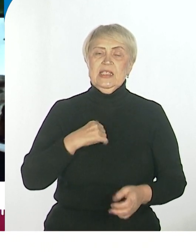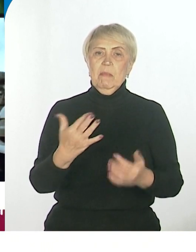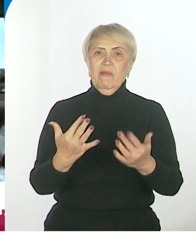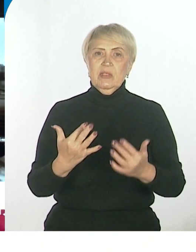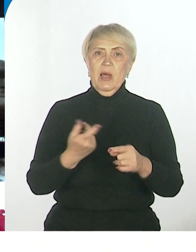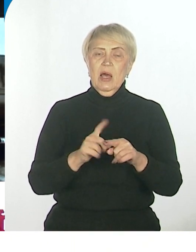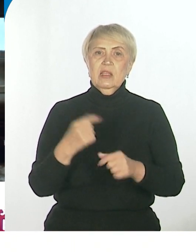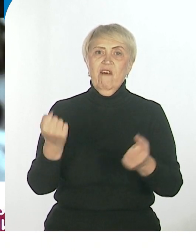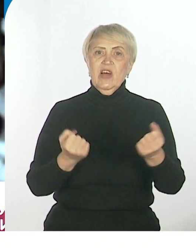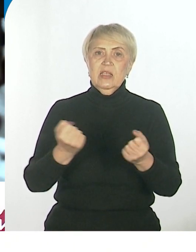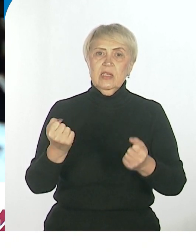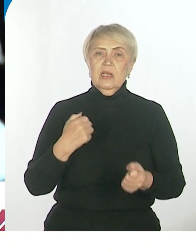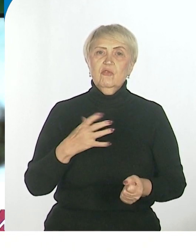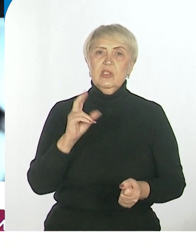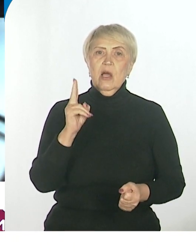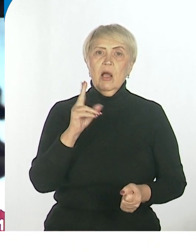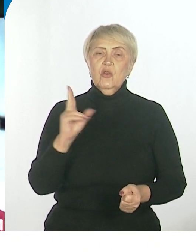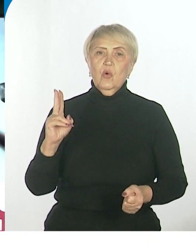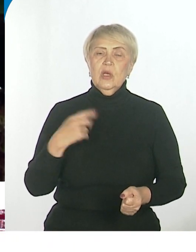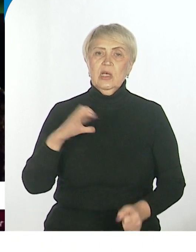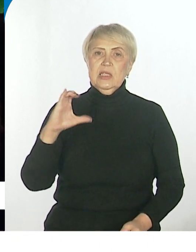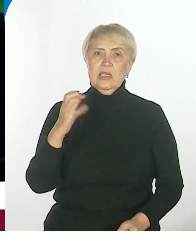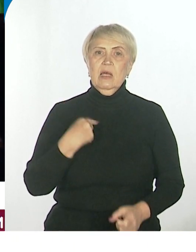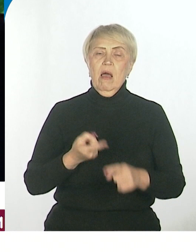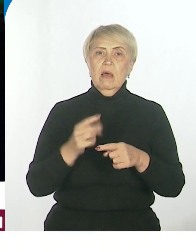водители категории С, это артиллеристы.